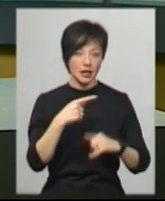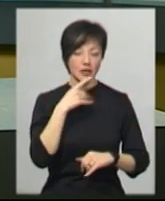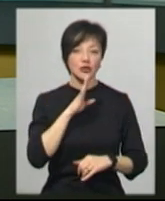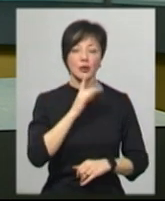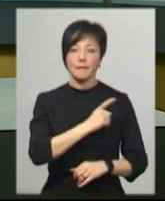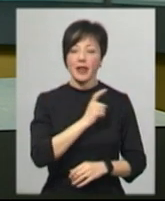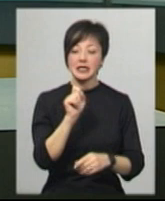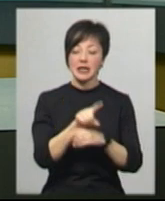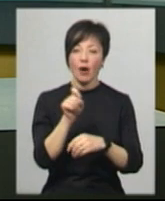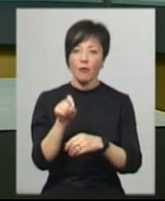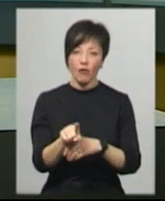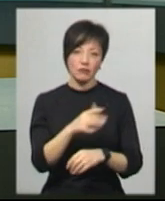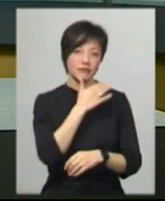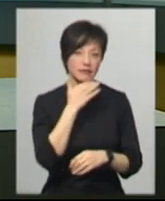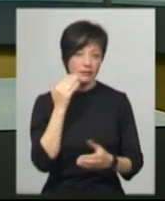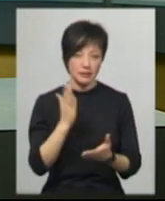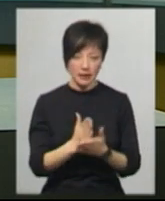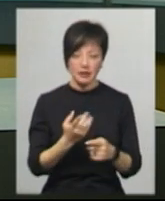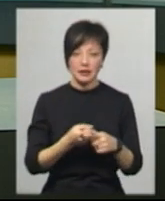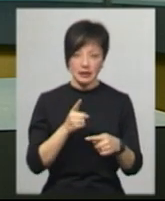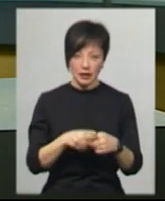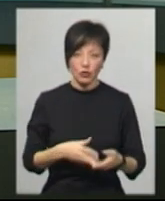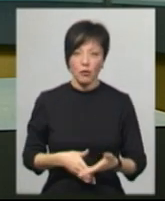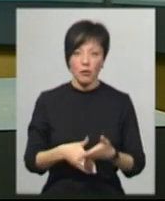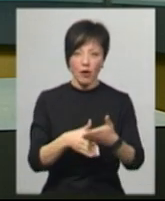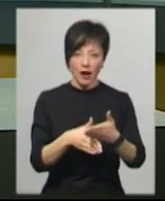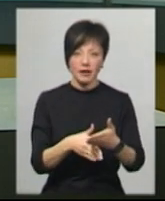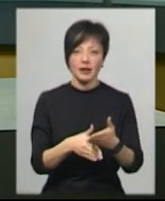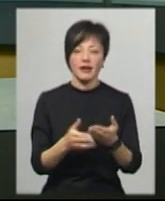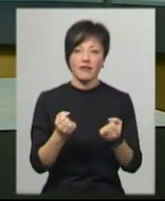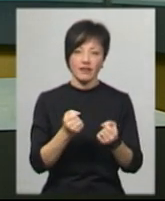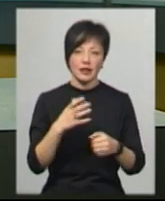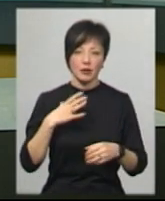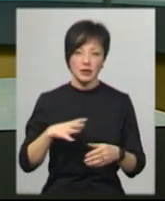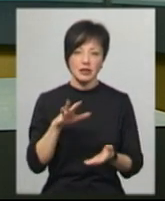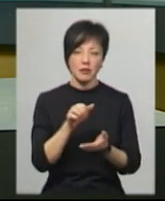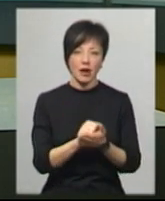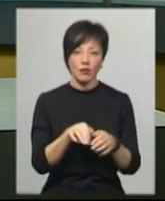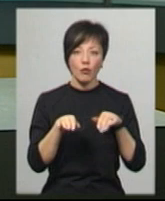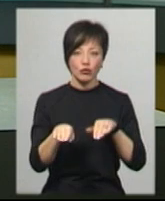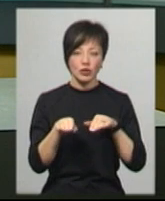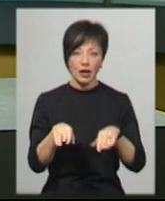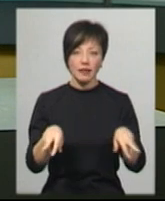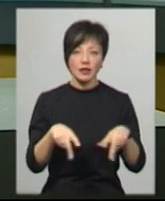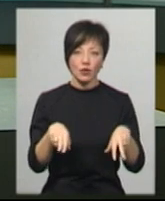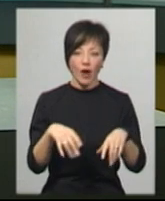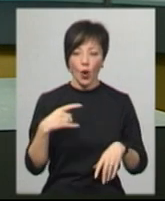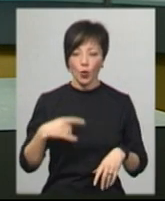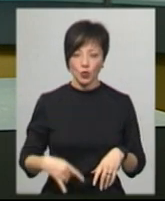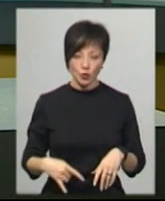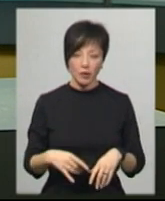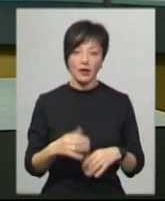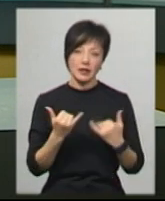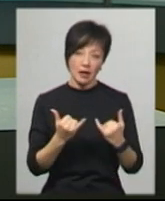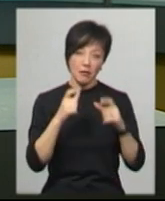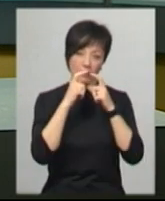Возна, замовлень у неї не бракує. І це допомагає втриматися молодій підприємці, яка займалася пошиттям танцювальних костюмів на плаву.